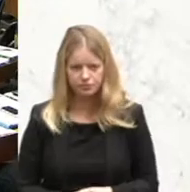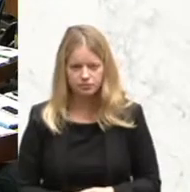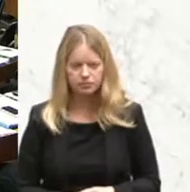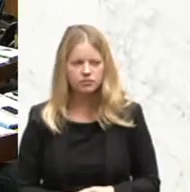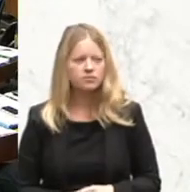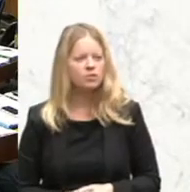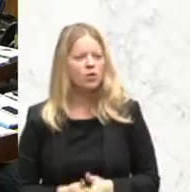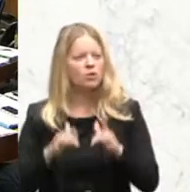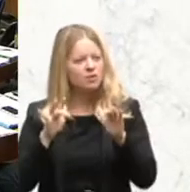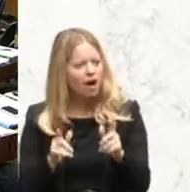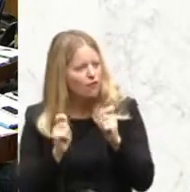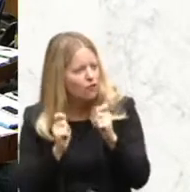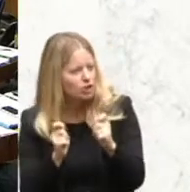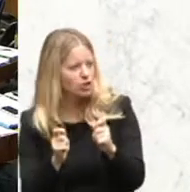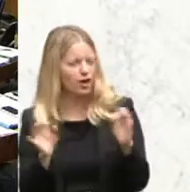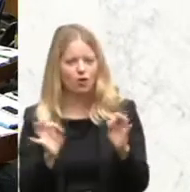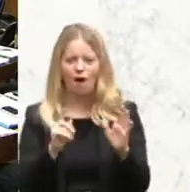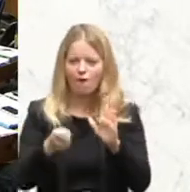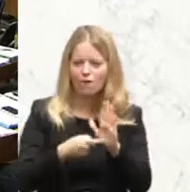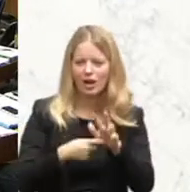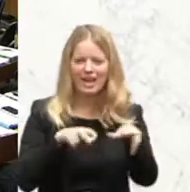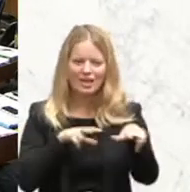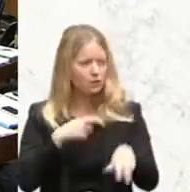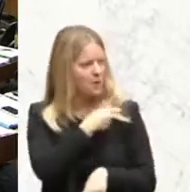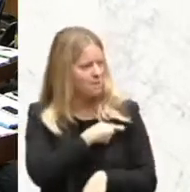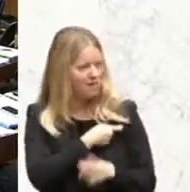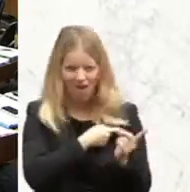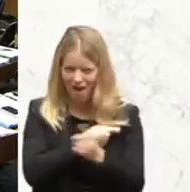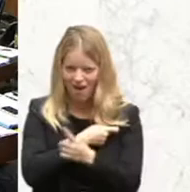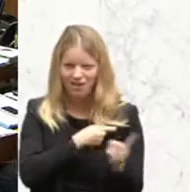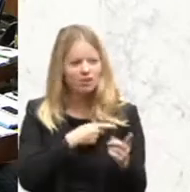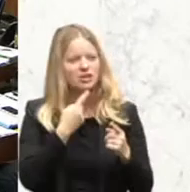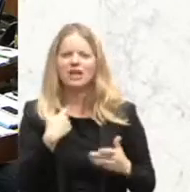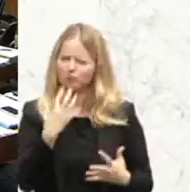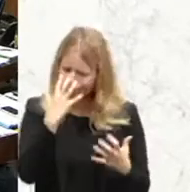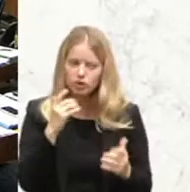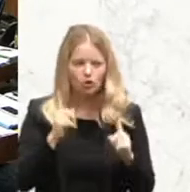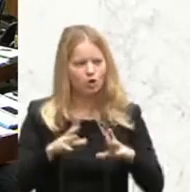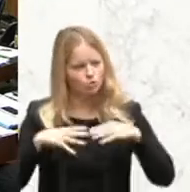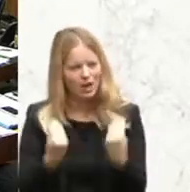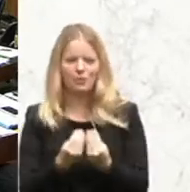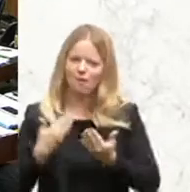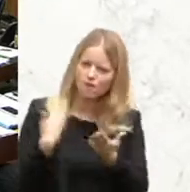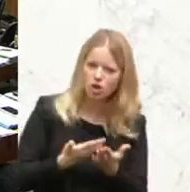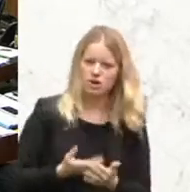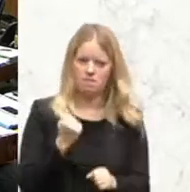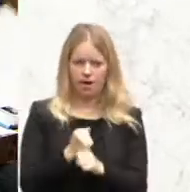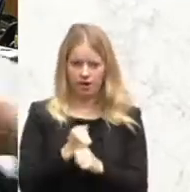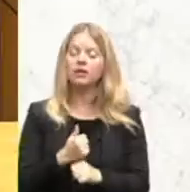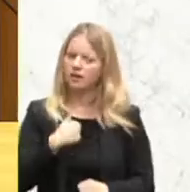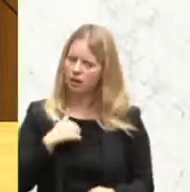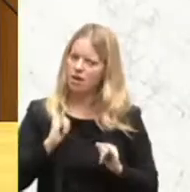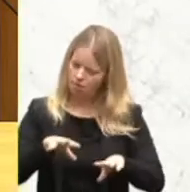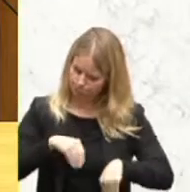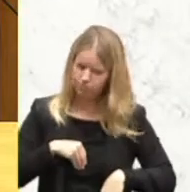und die Aufforderungen von Regierungsfraktionen ernst nehmend, hier zusammenzuarbeiten, hier Vorschläge zu machen, möchte ich auch noch